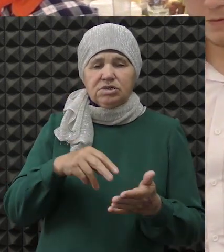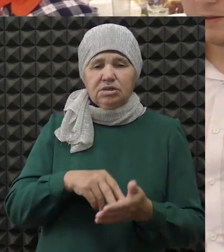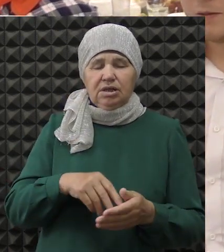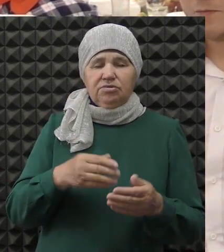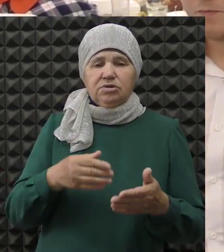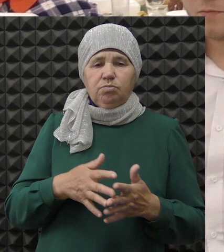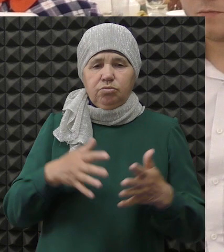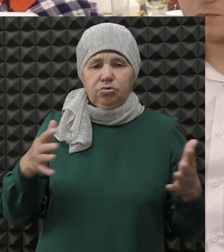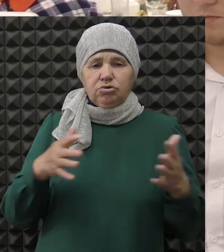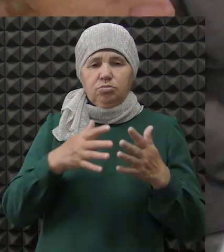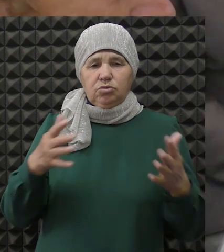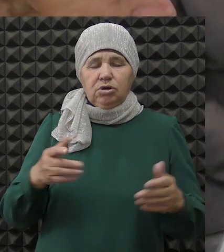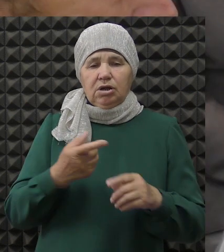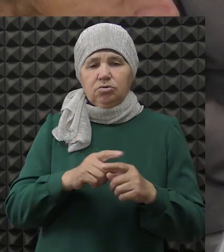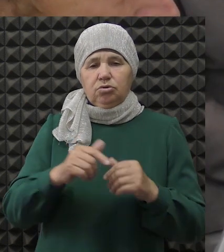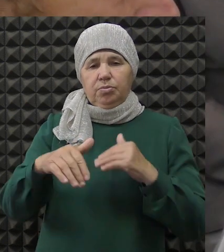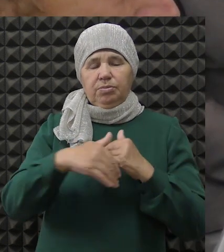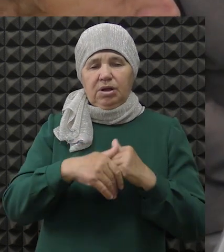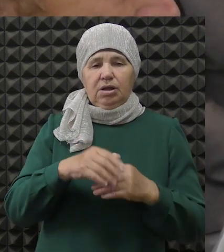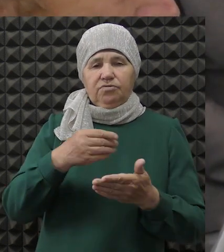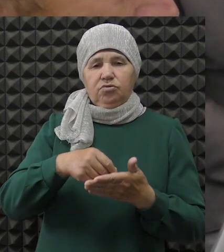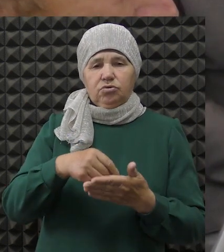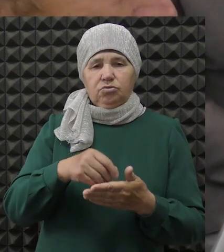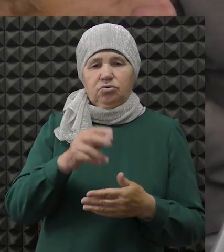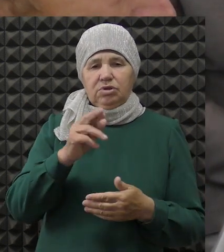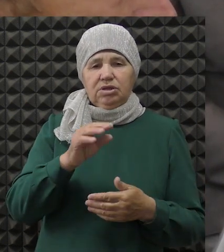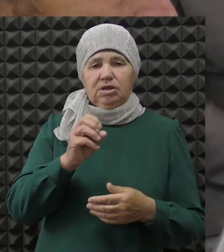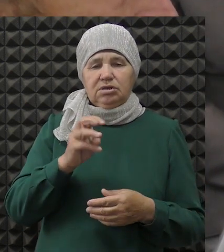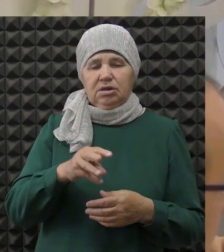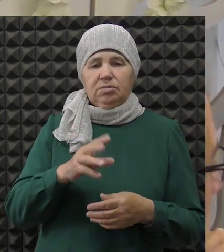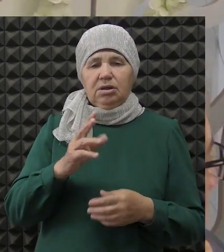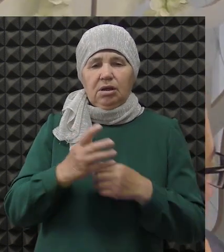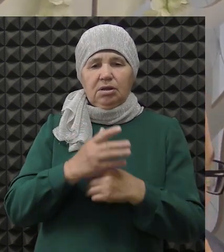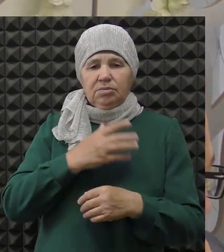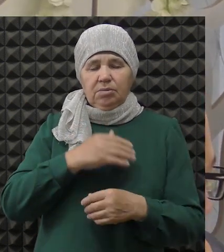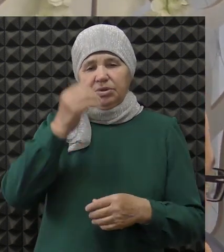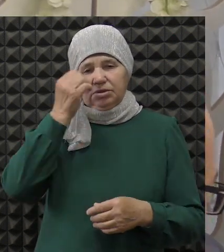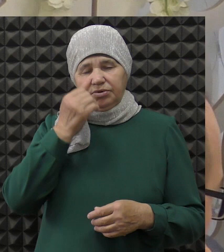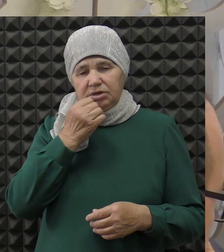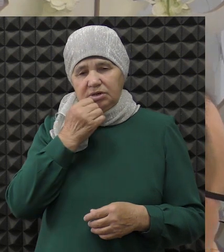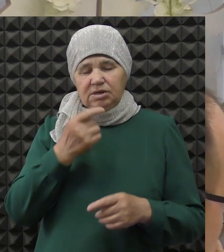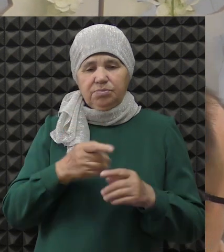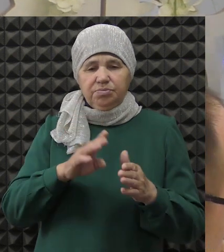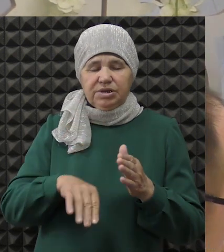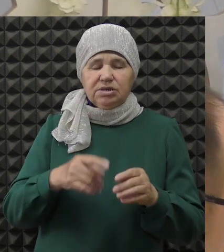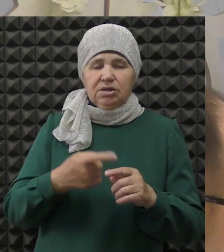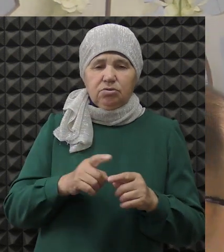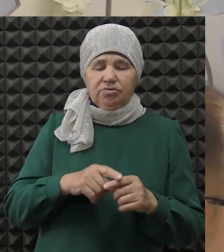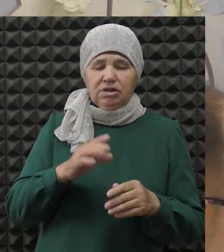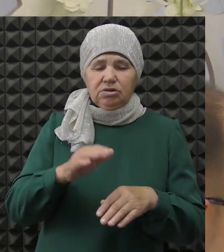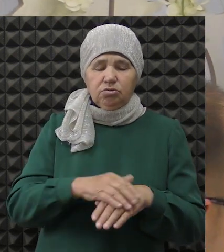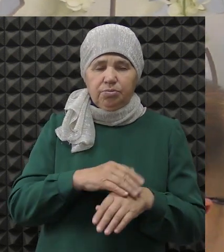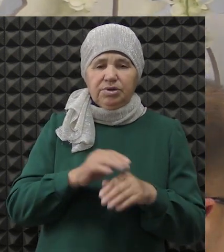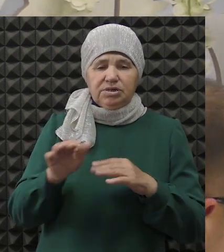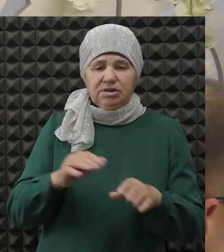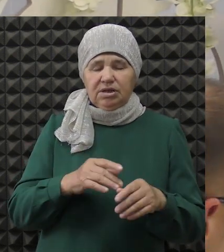становится больше, как и людей, которым помогает фонд. Всевышний посылает фонду меценатов и благотворителей, без которых невозможны все